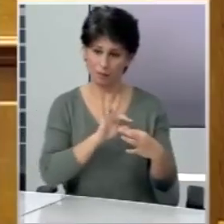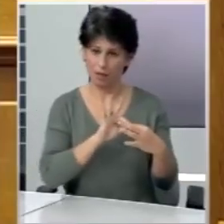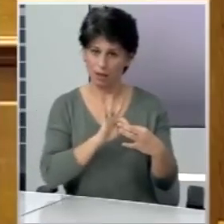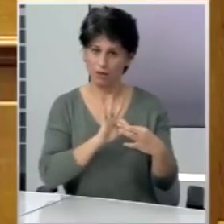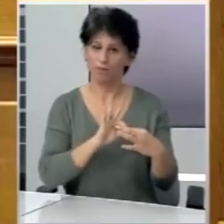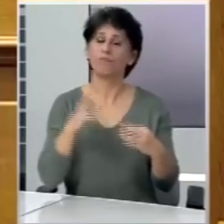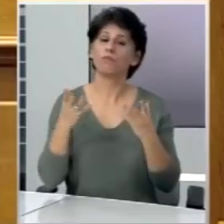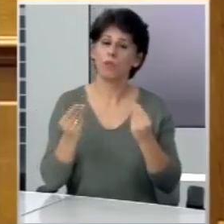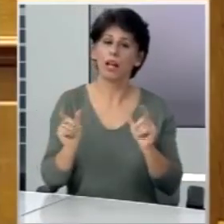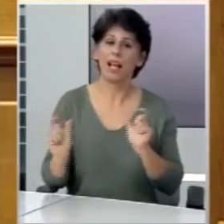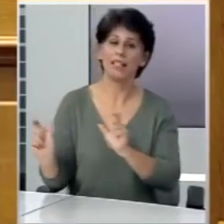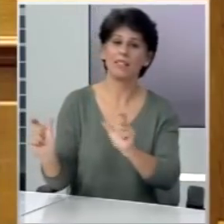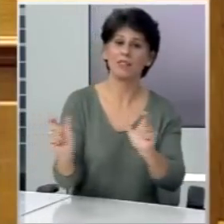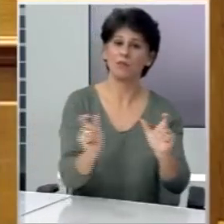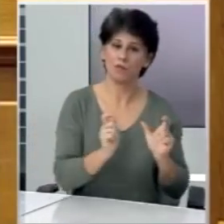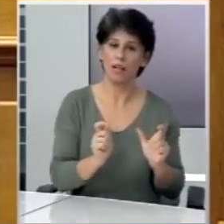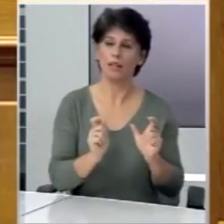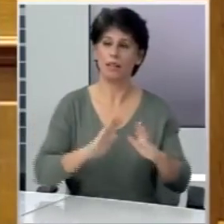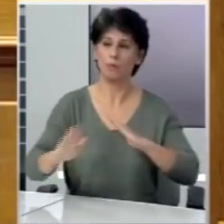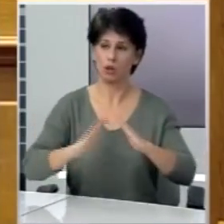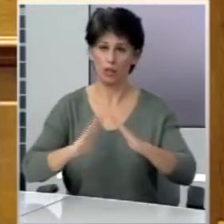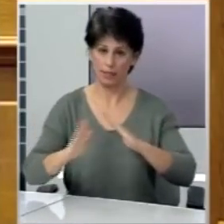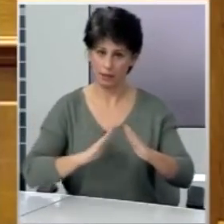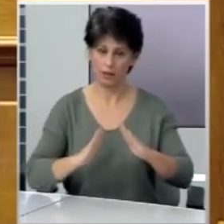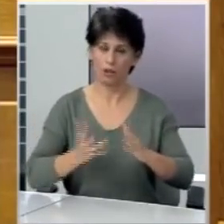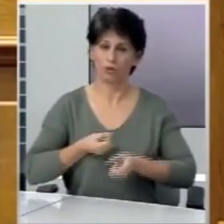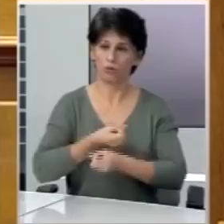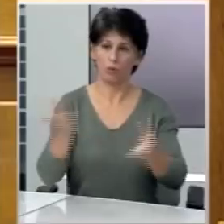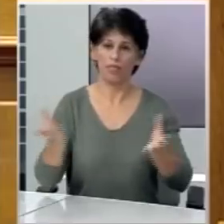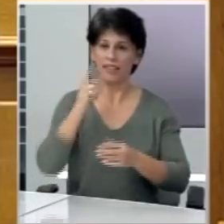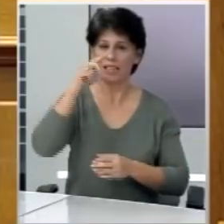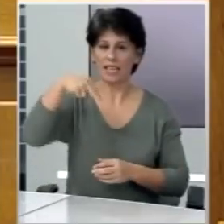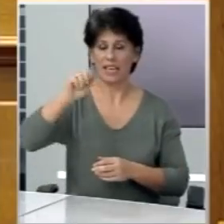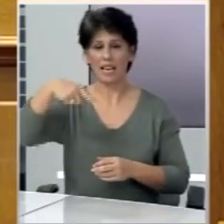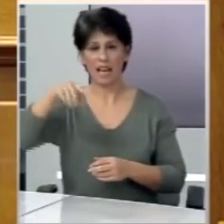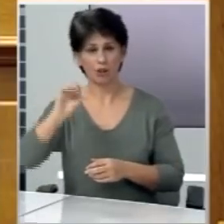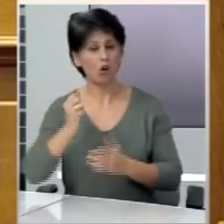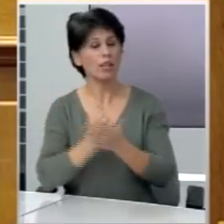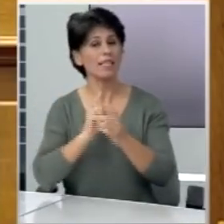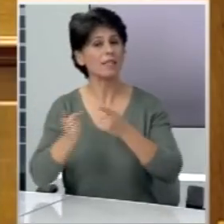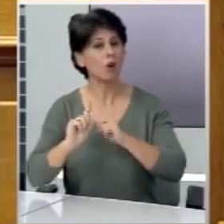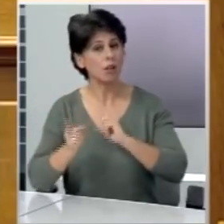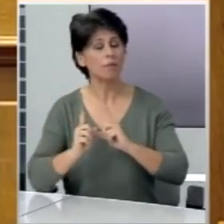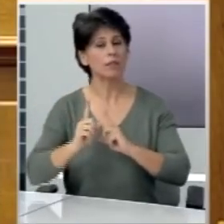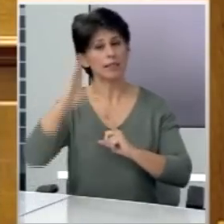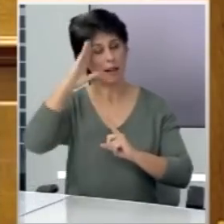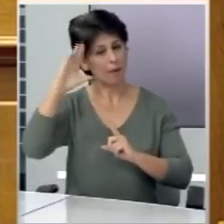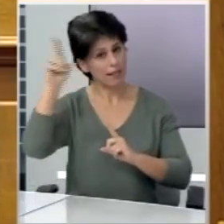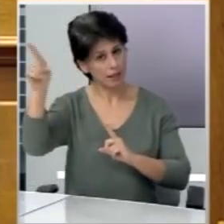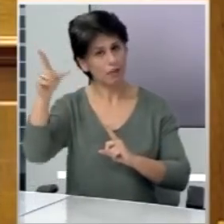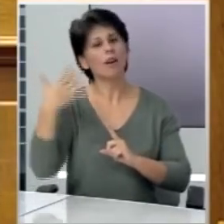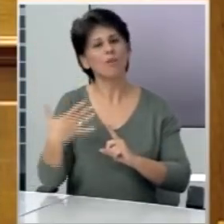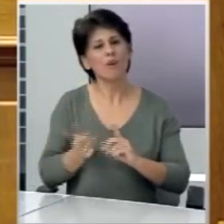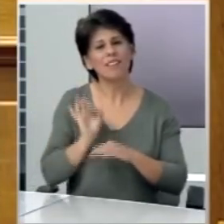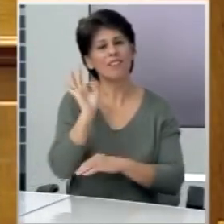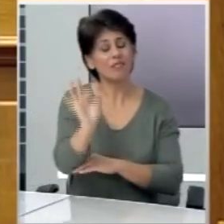μας, τόση ασφάλεια και προστασία του παρέχει το ΝΑΤΟ και οι συμφωνίες με τις Ενωμένες Πολιτείες που